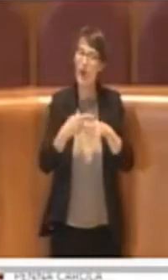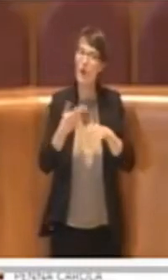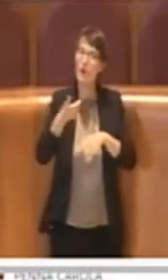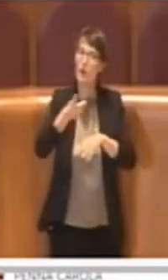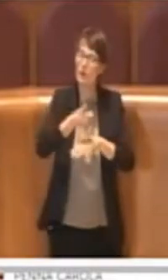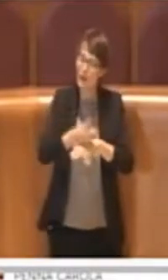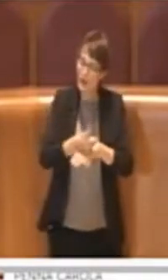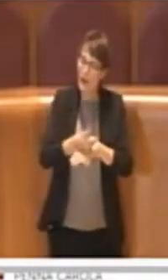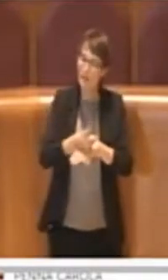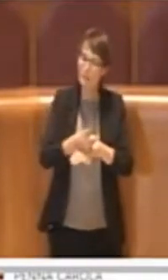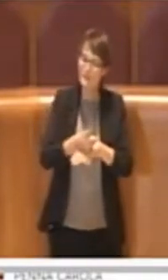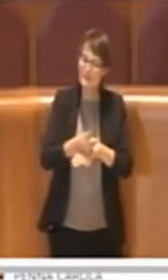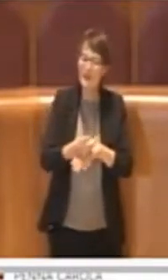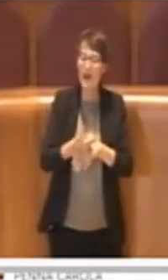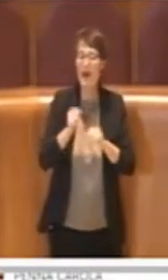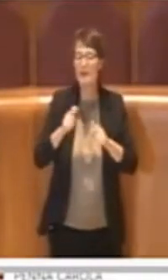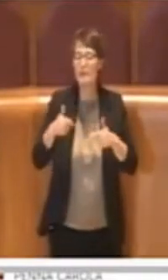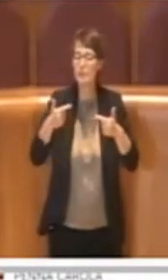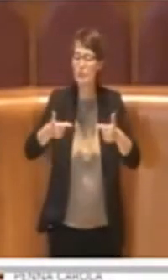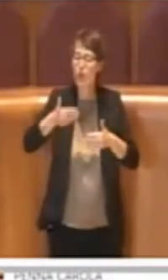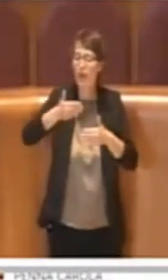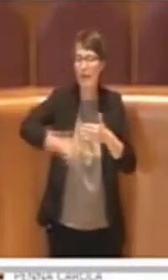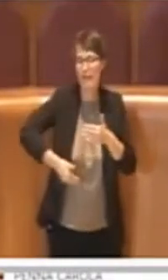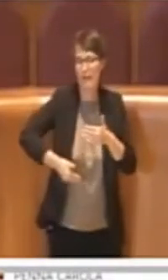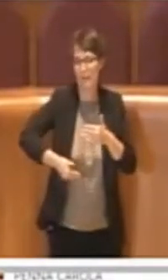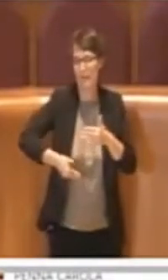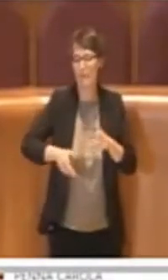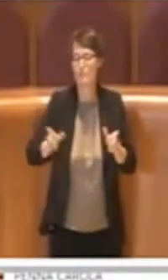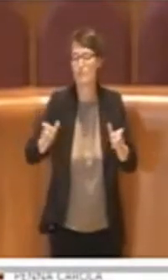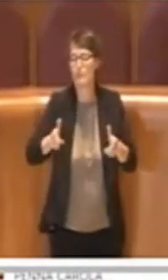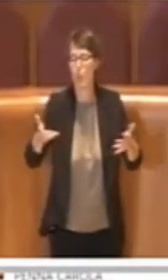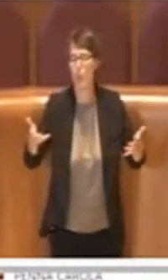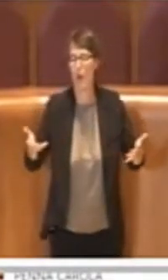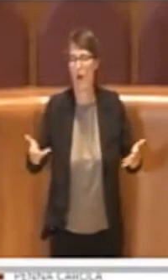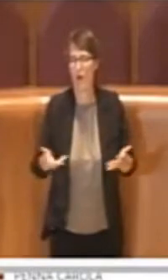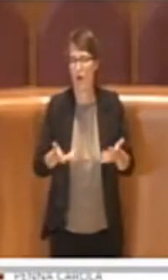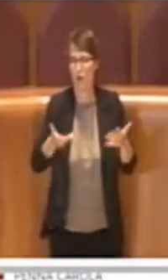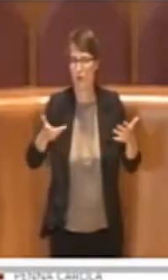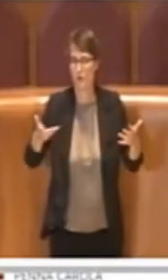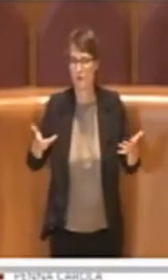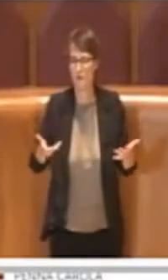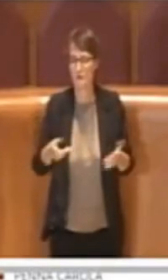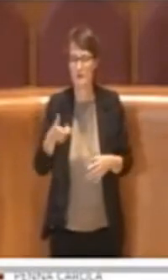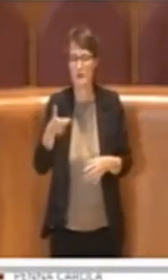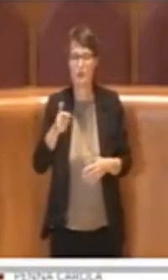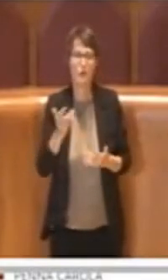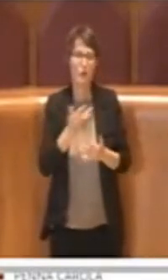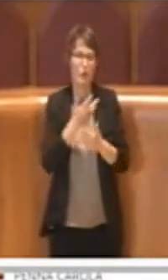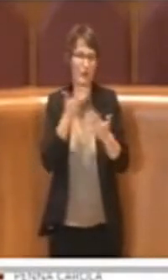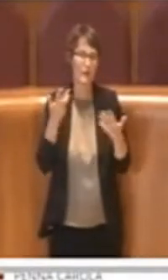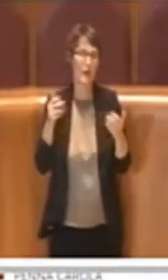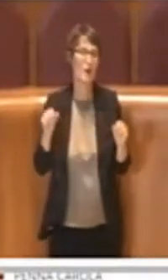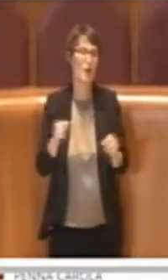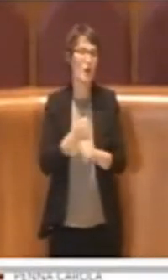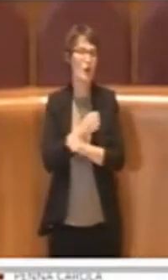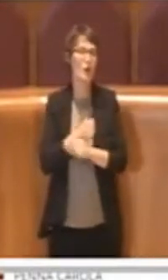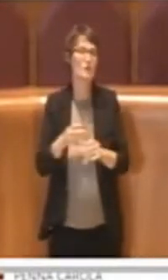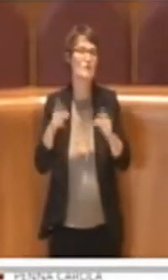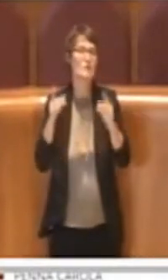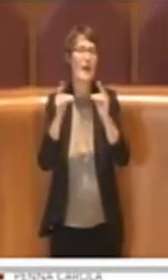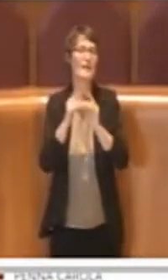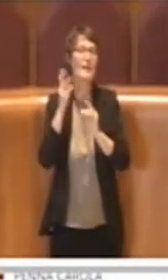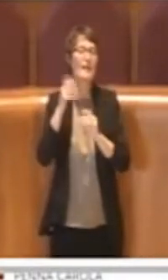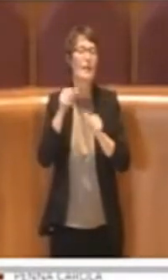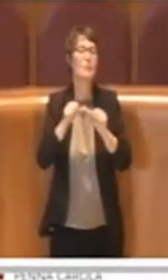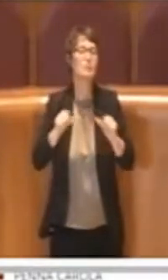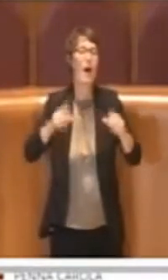solo limitare i danni, perché come sappiamo non si può spegnere un'antenna radio base o comunque